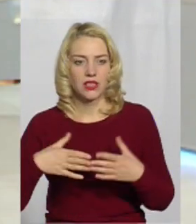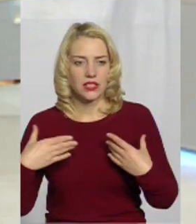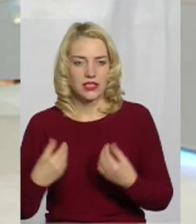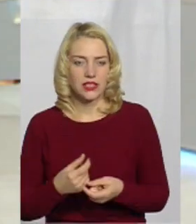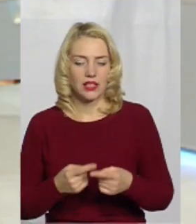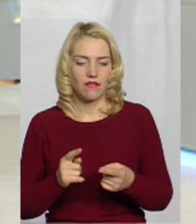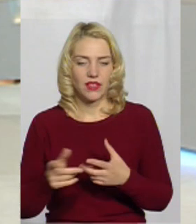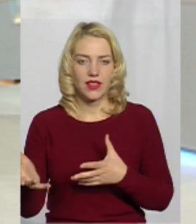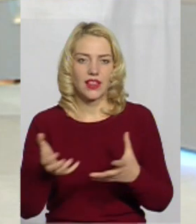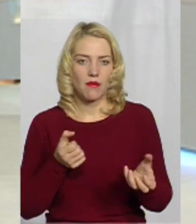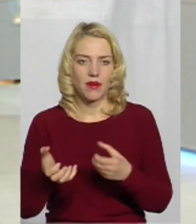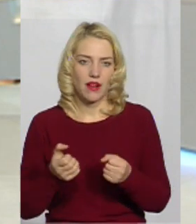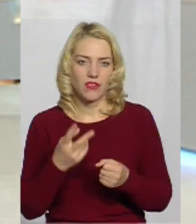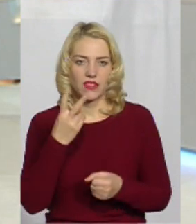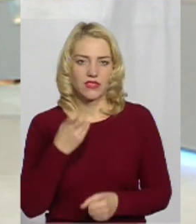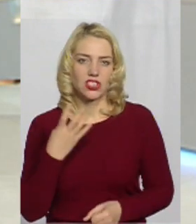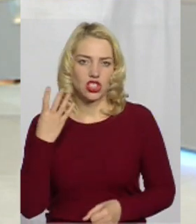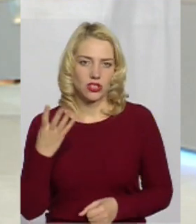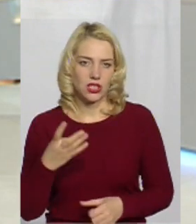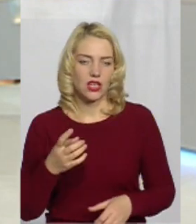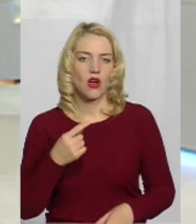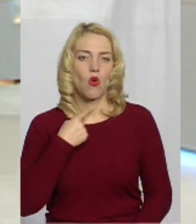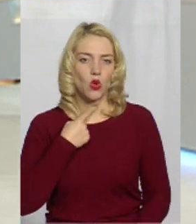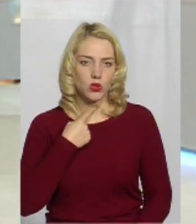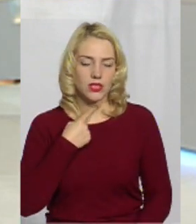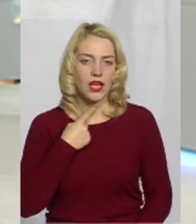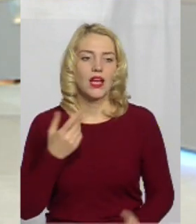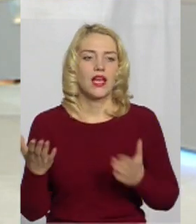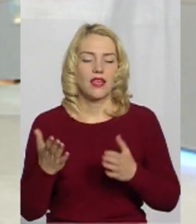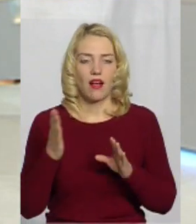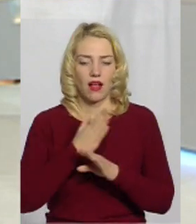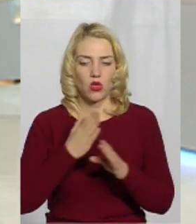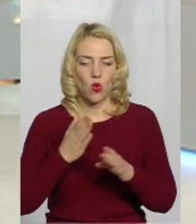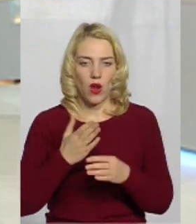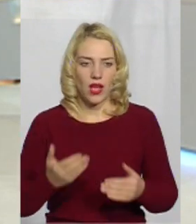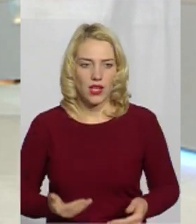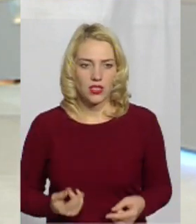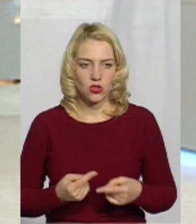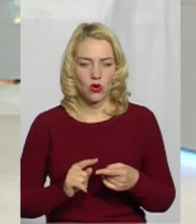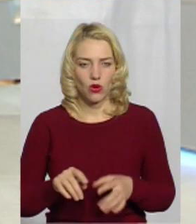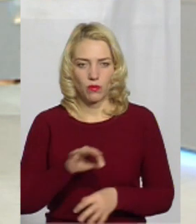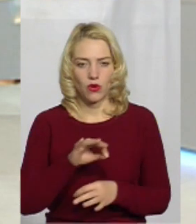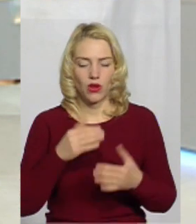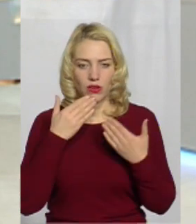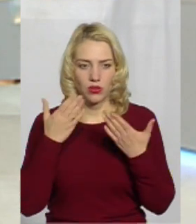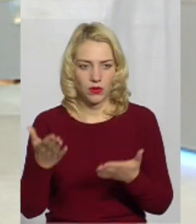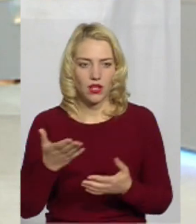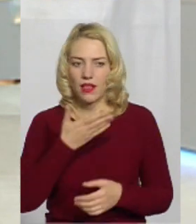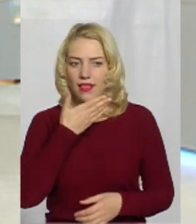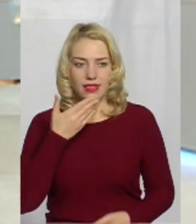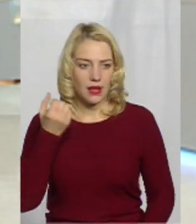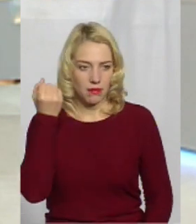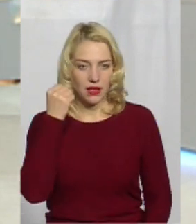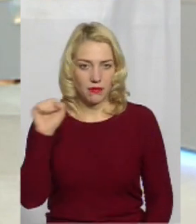набрав 204 голоси. Яка доля цього проєкту? Він не прийнято? Він не переміг.